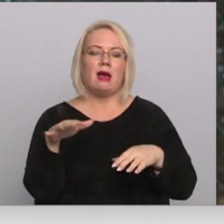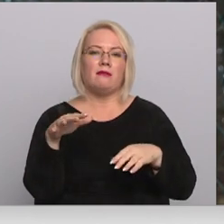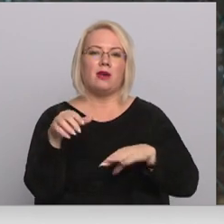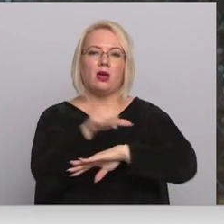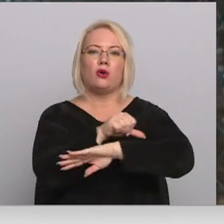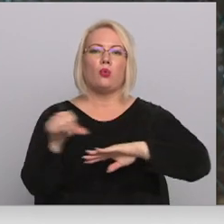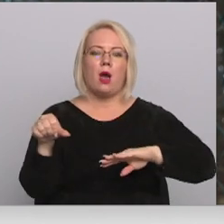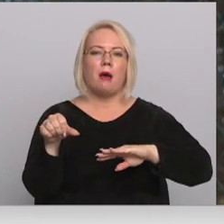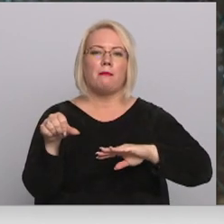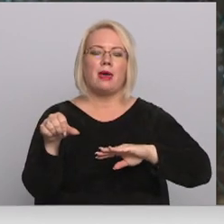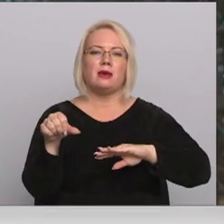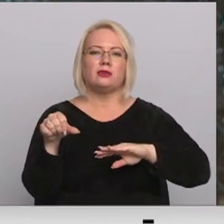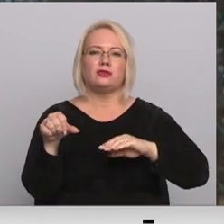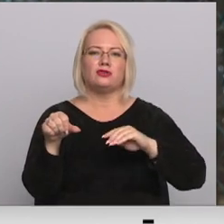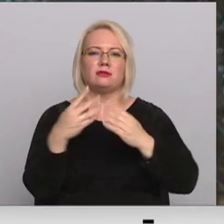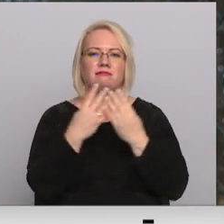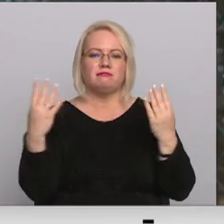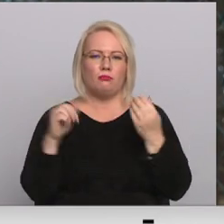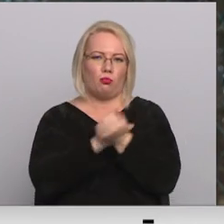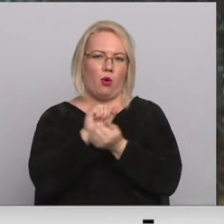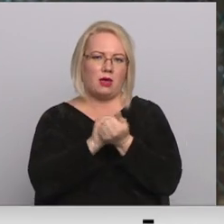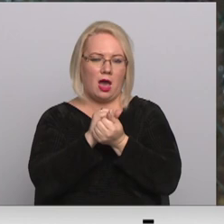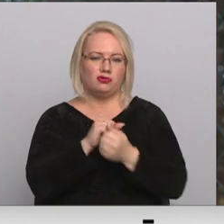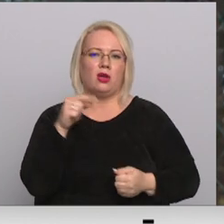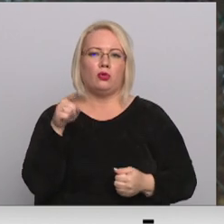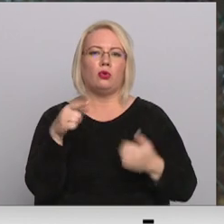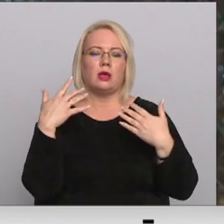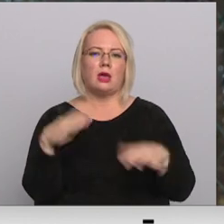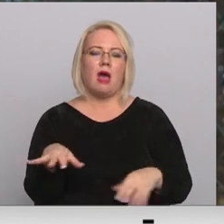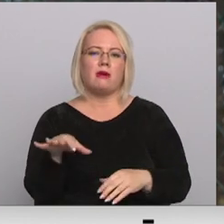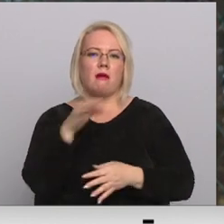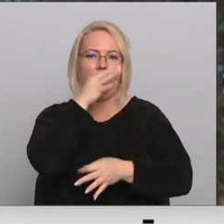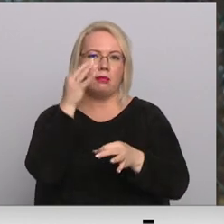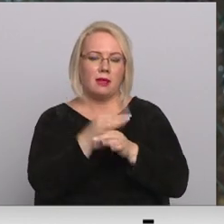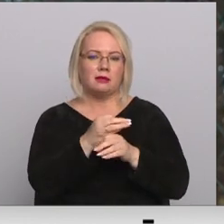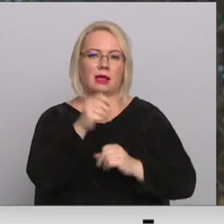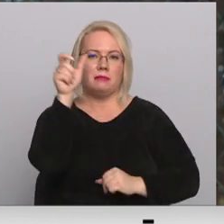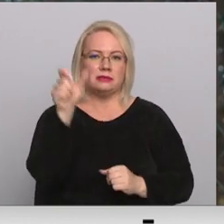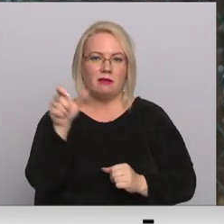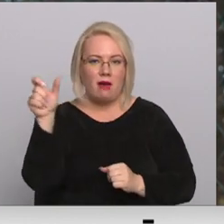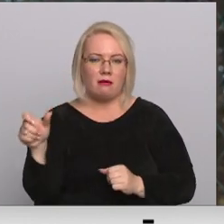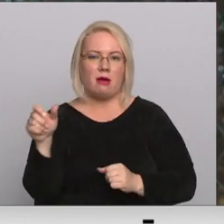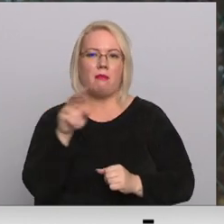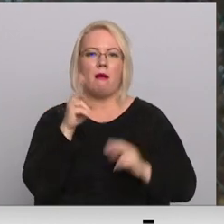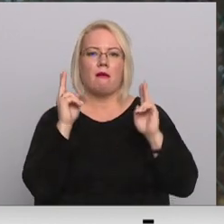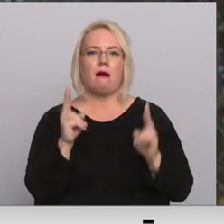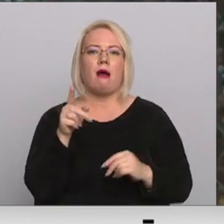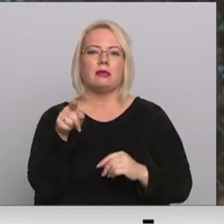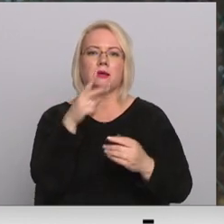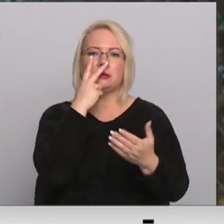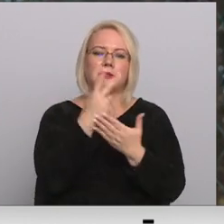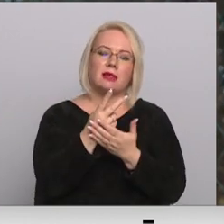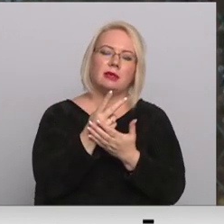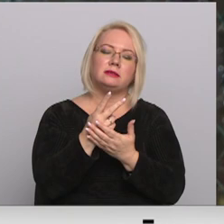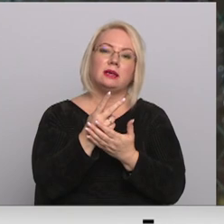tehniskā aprīkojumā bojāšana. Tā jau ir noteikta atbildība pret personām. Kā tas izskatīsies